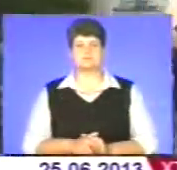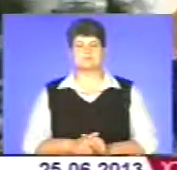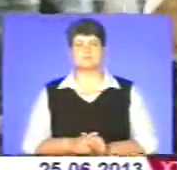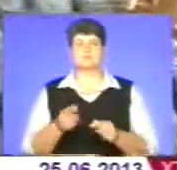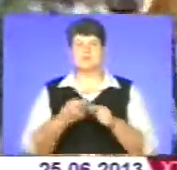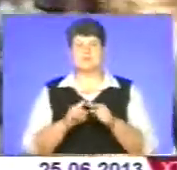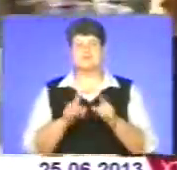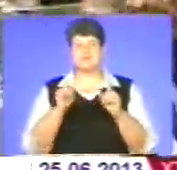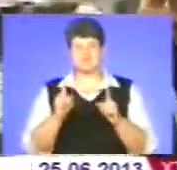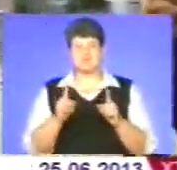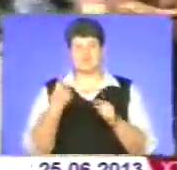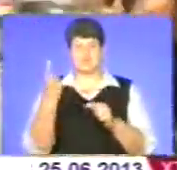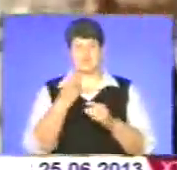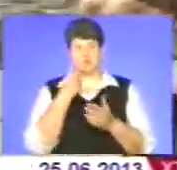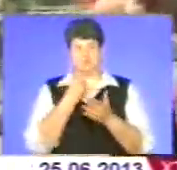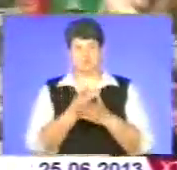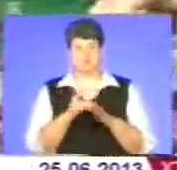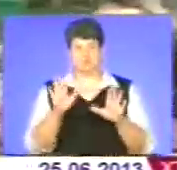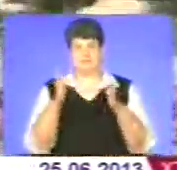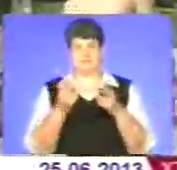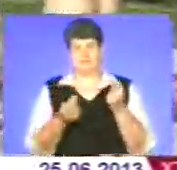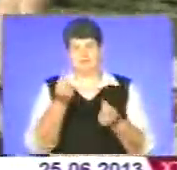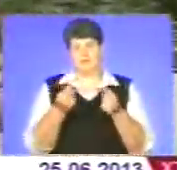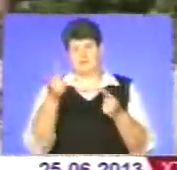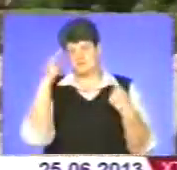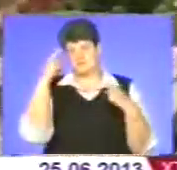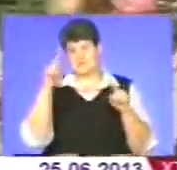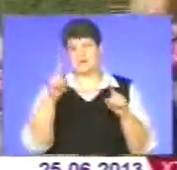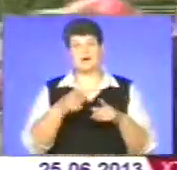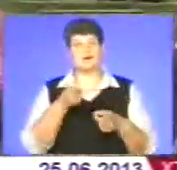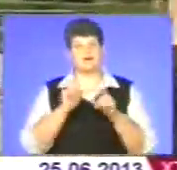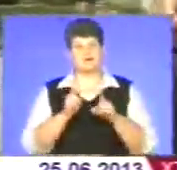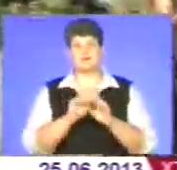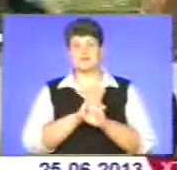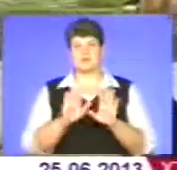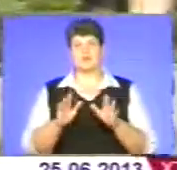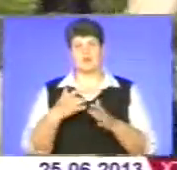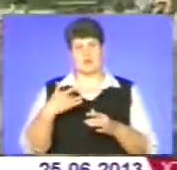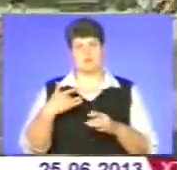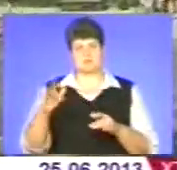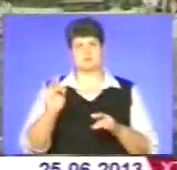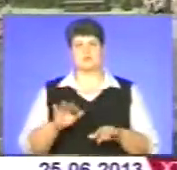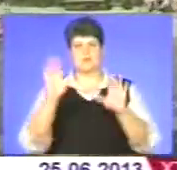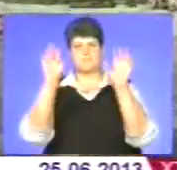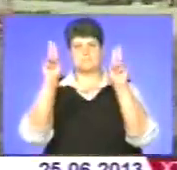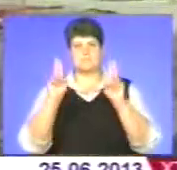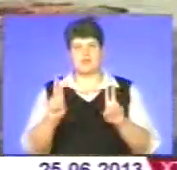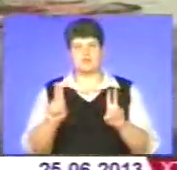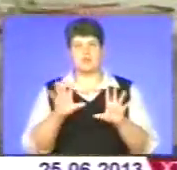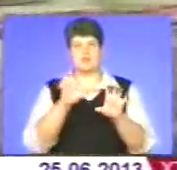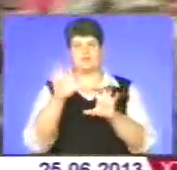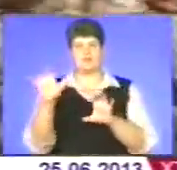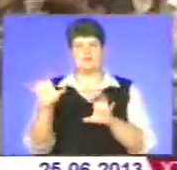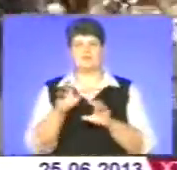Це лише на перший погляд здається, що команди грають, як їм заманеться. Насправді ж то діють строгі правила. Перехожих і фотографів не